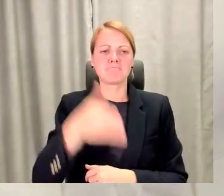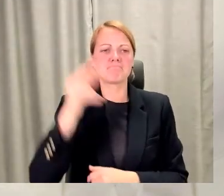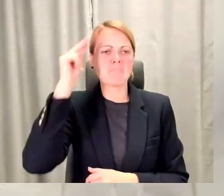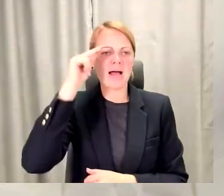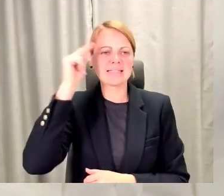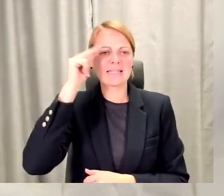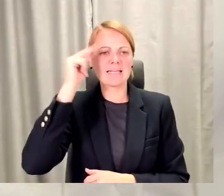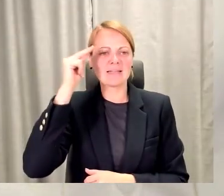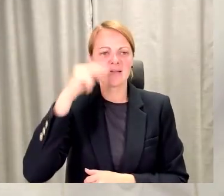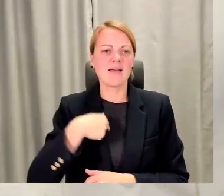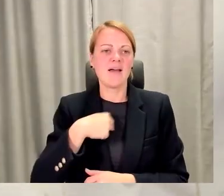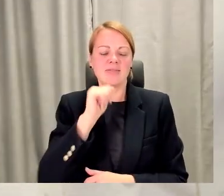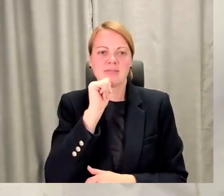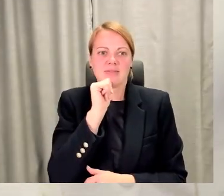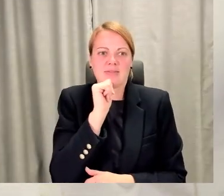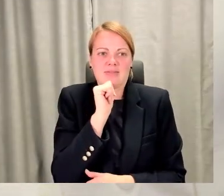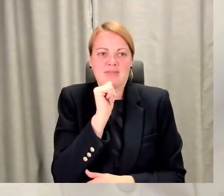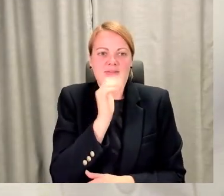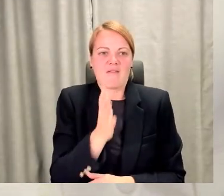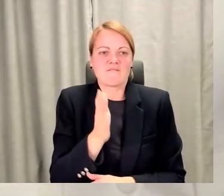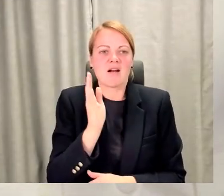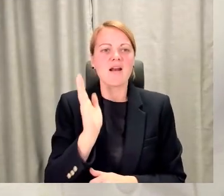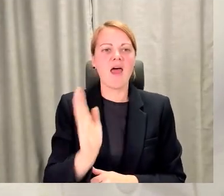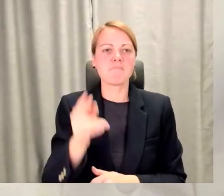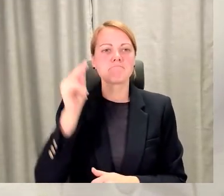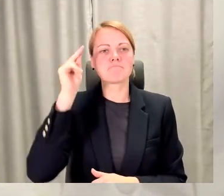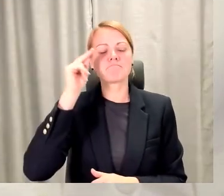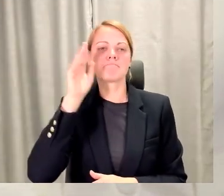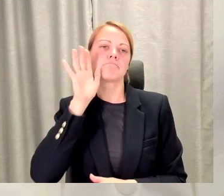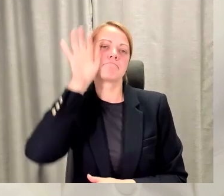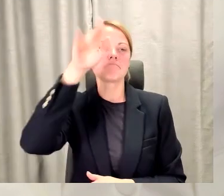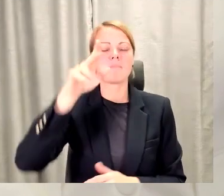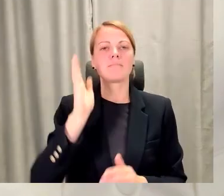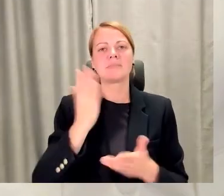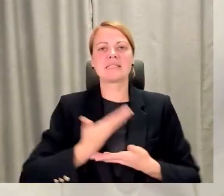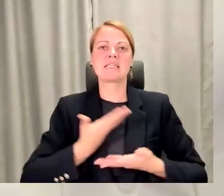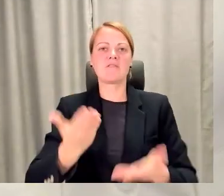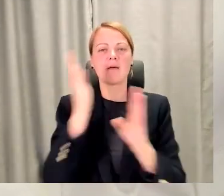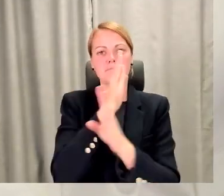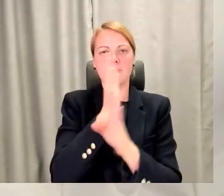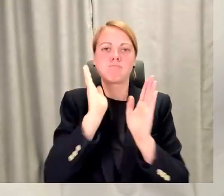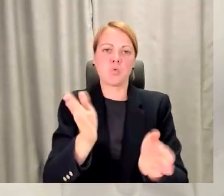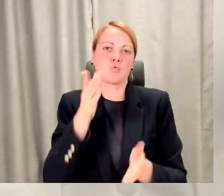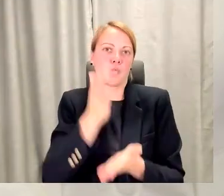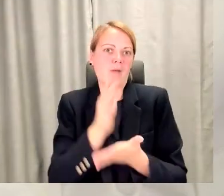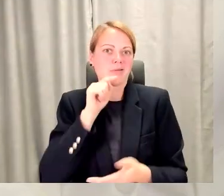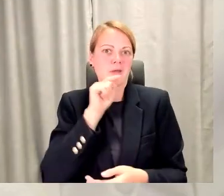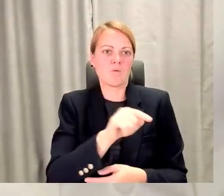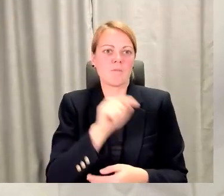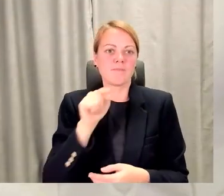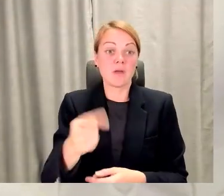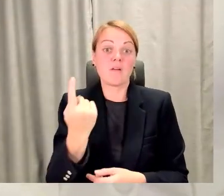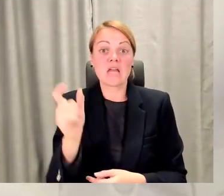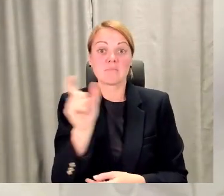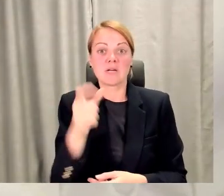nevarēju paredzēt, ka būs tāda un tāda notikumi manā dzīvē. Un tad es vienā brīdī pārtraucu